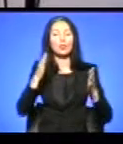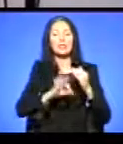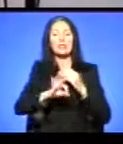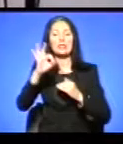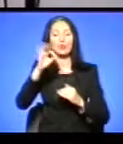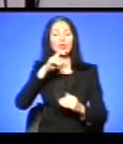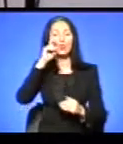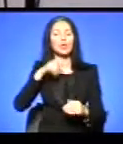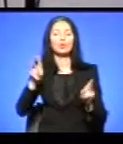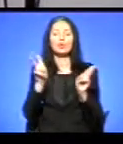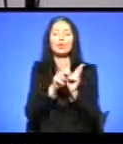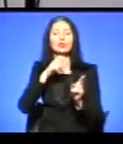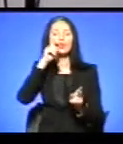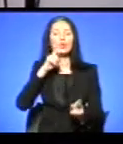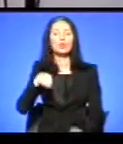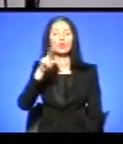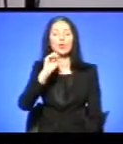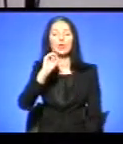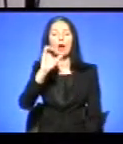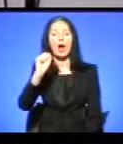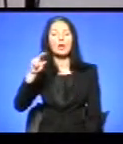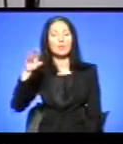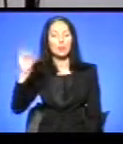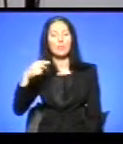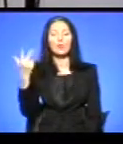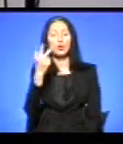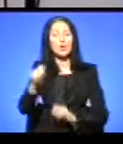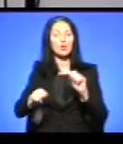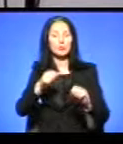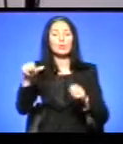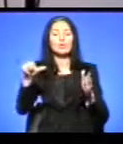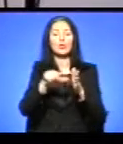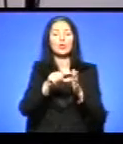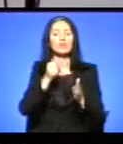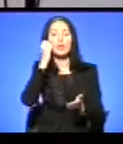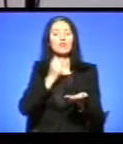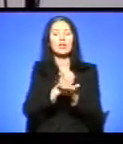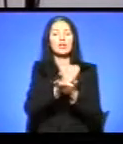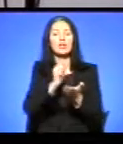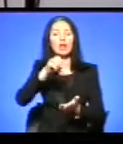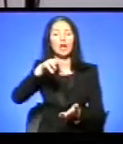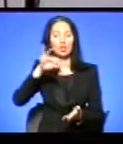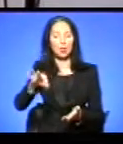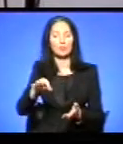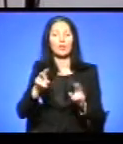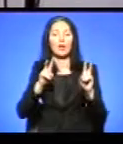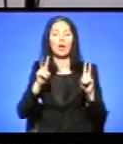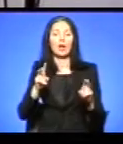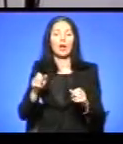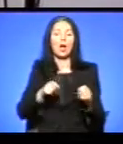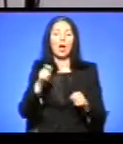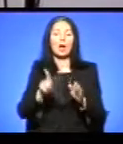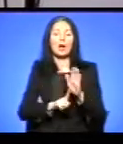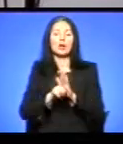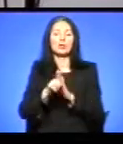діаспорою. Зазначу, троє велосипедистів – ветерани АТО. Завершили велопробіг «Чумацький шлях» 29 серпня у Вашингтоні,